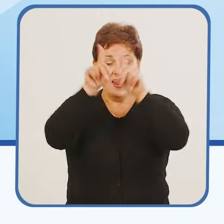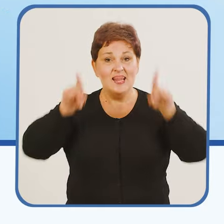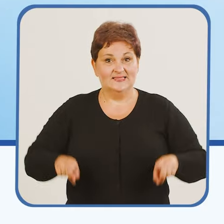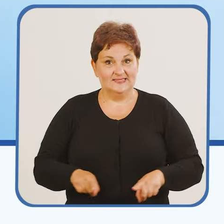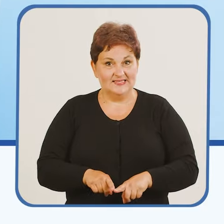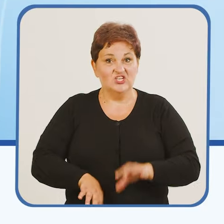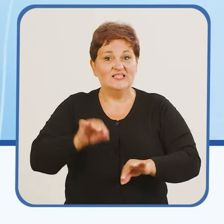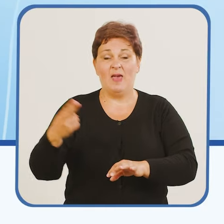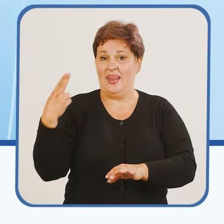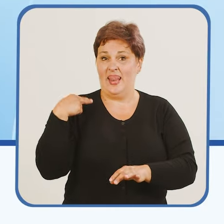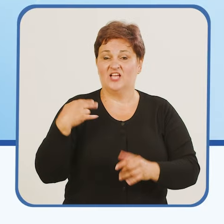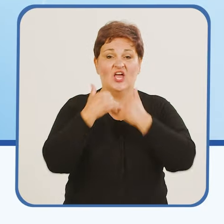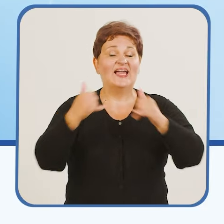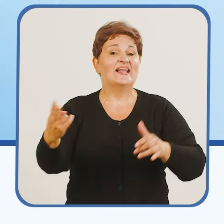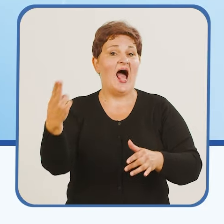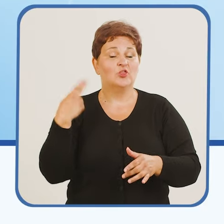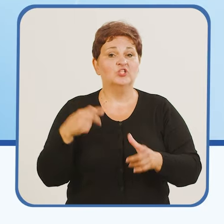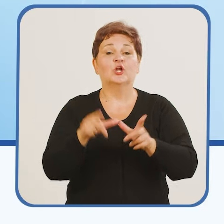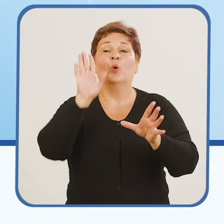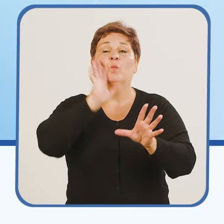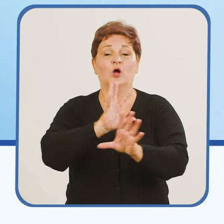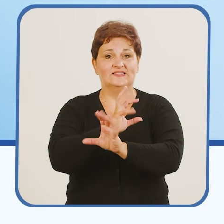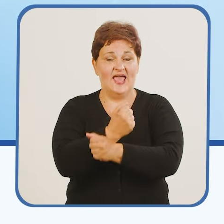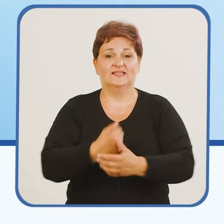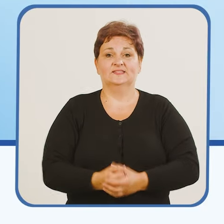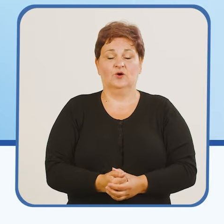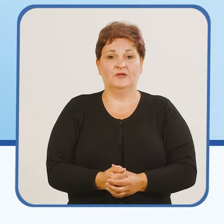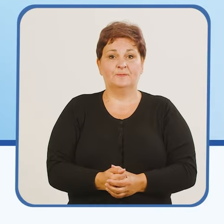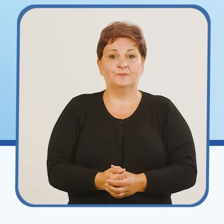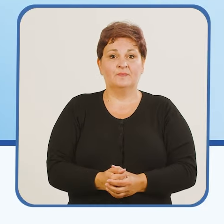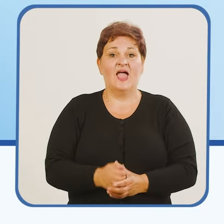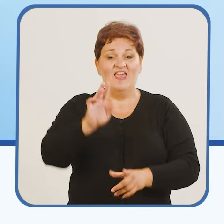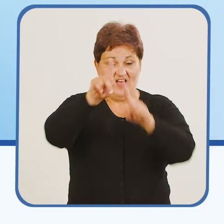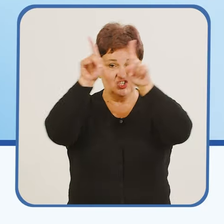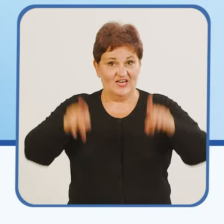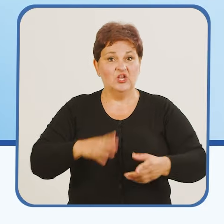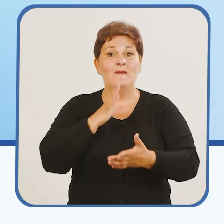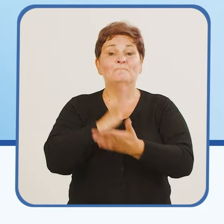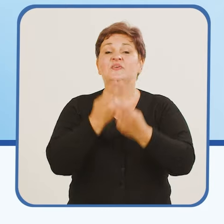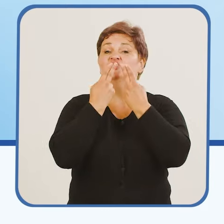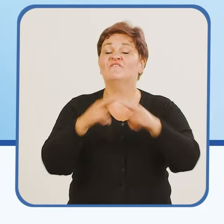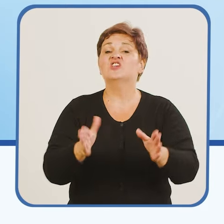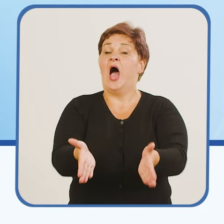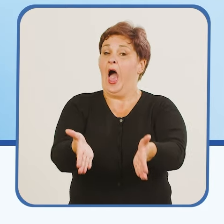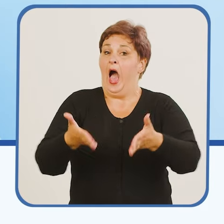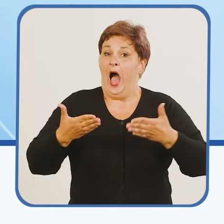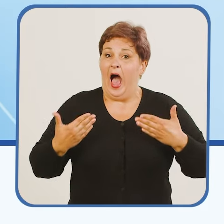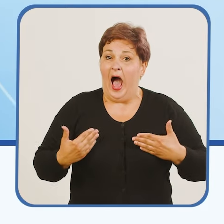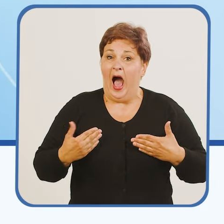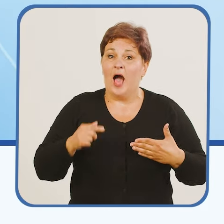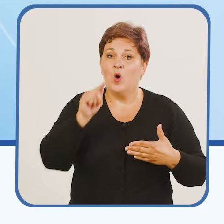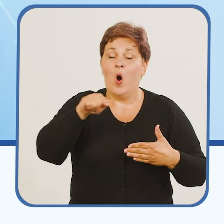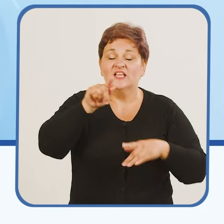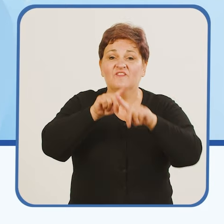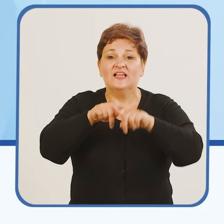Na glasačkom listiću za izbor načelnika i gradonačelnika u Bosni i Hercegovini. Vaš glasački listić bit će važeći